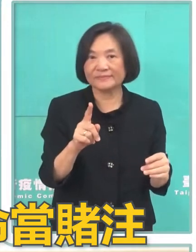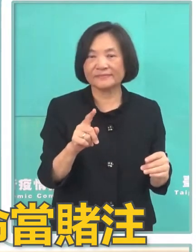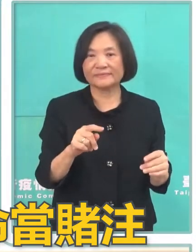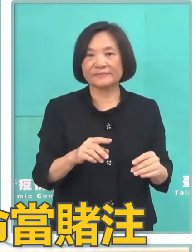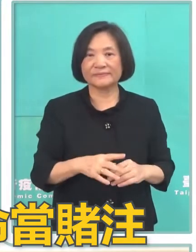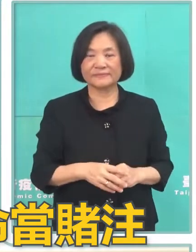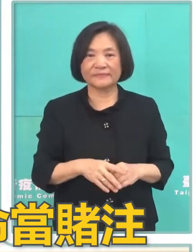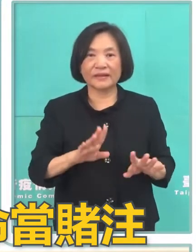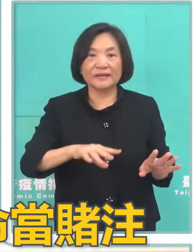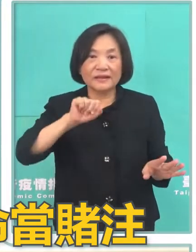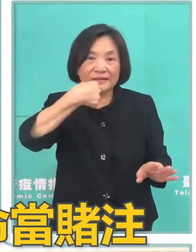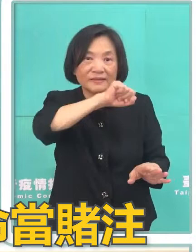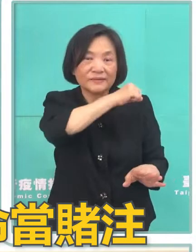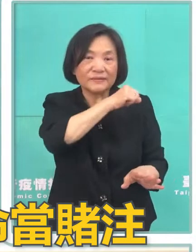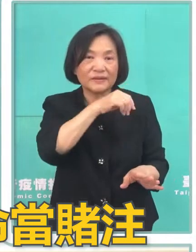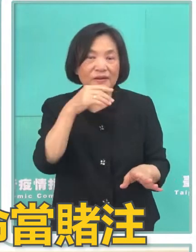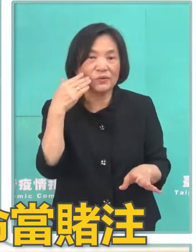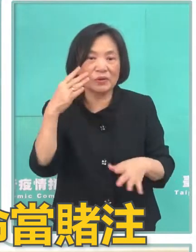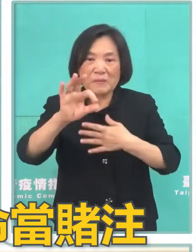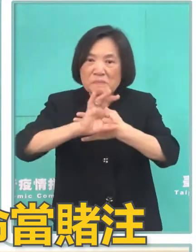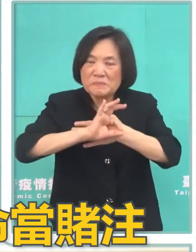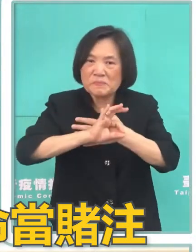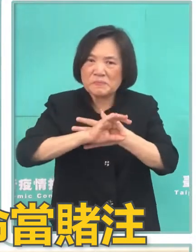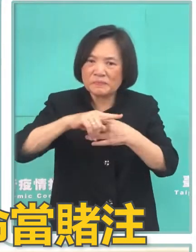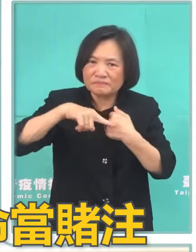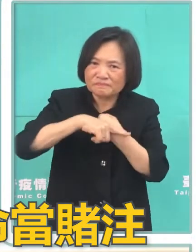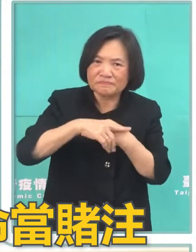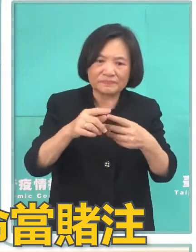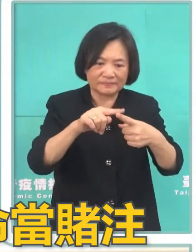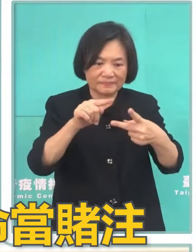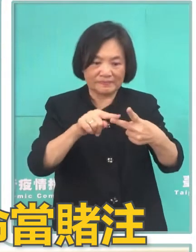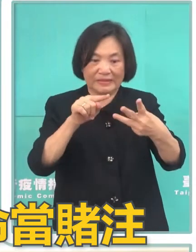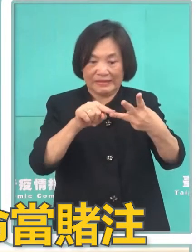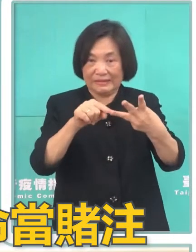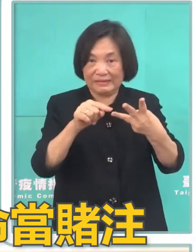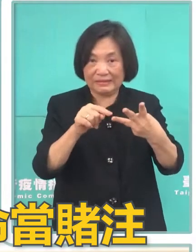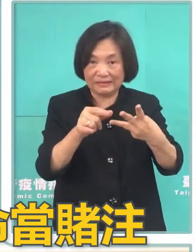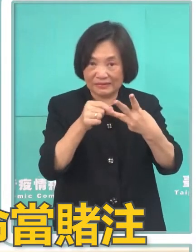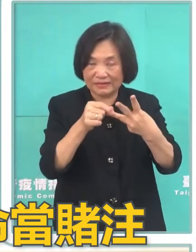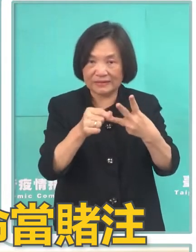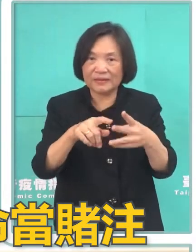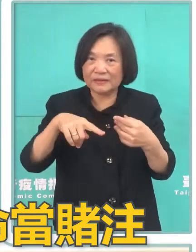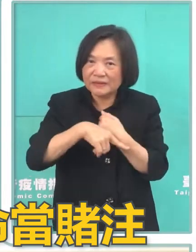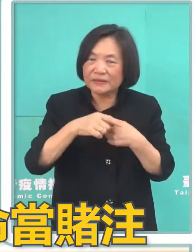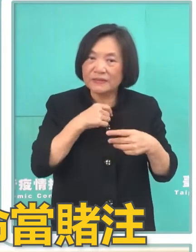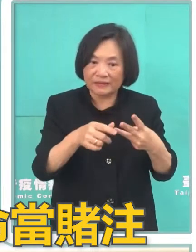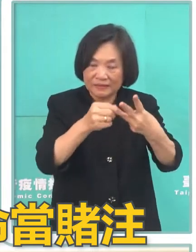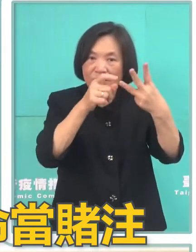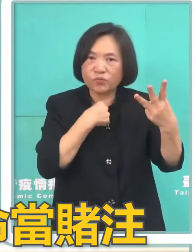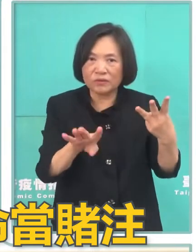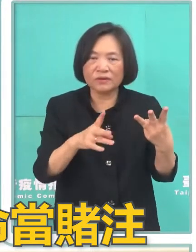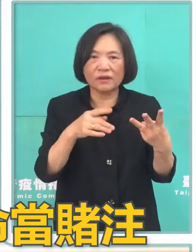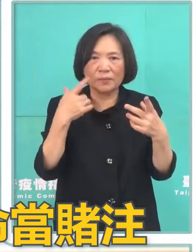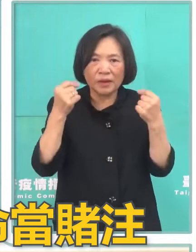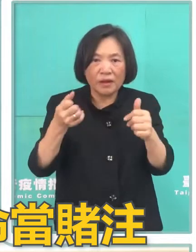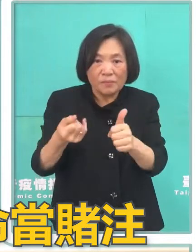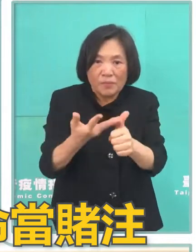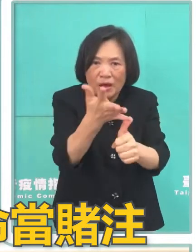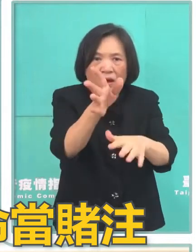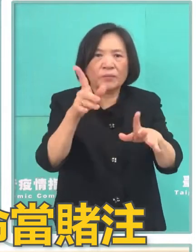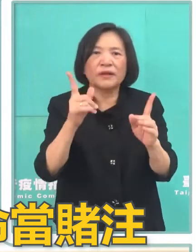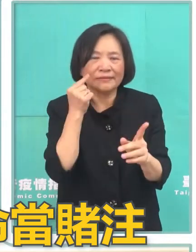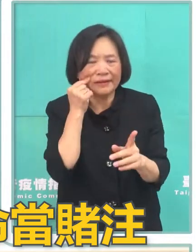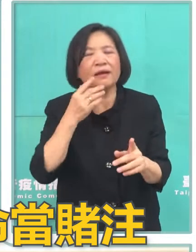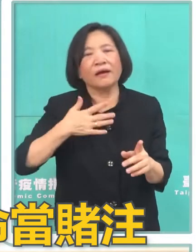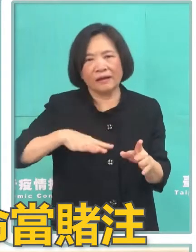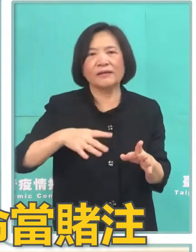在台灣要做臨床三期試驗坦白講在感染率很低的狀態下這實驗不好做這第一點第二